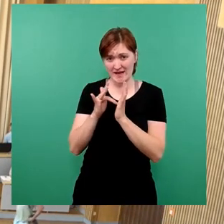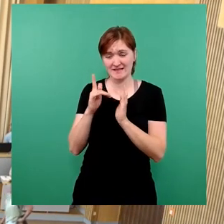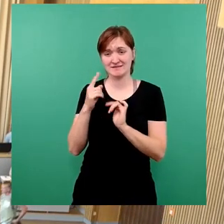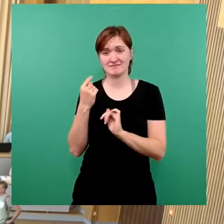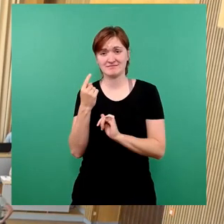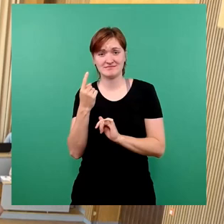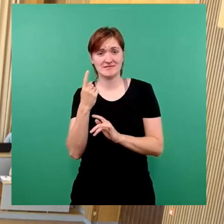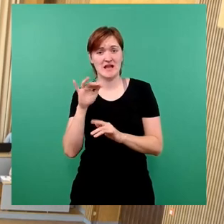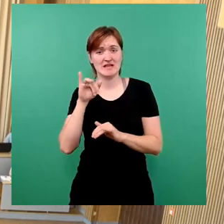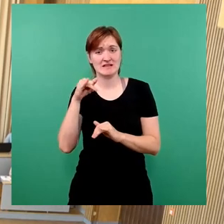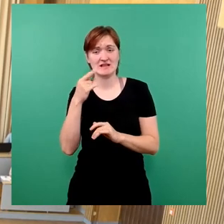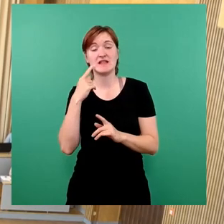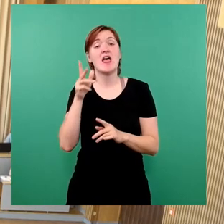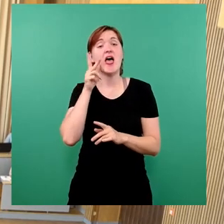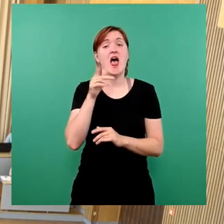verantwortlich gemacht wurde,